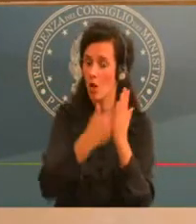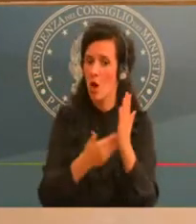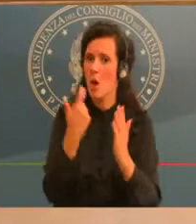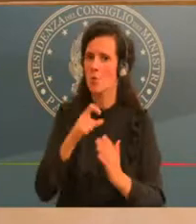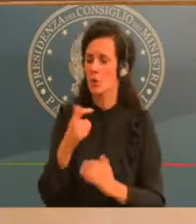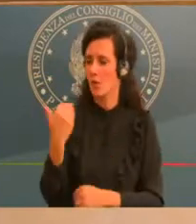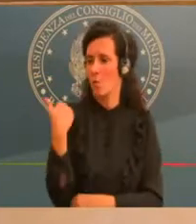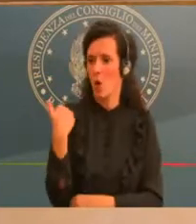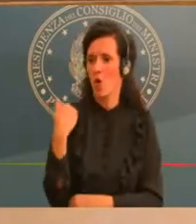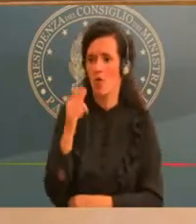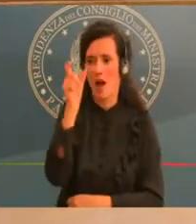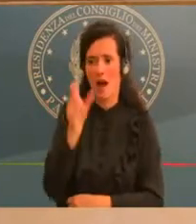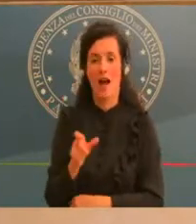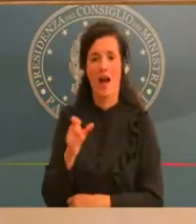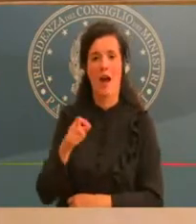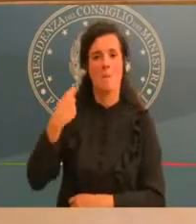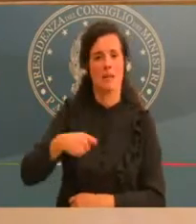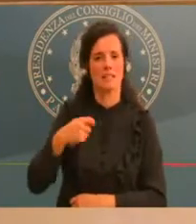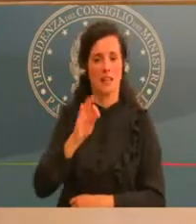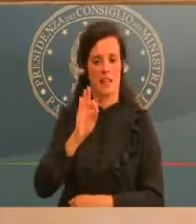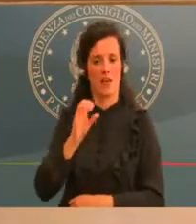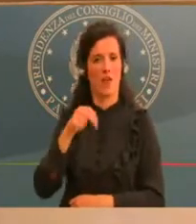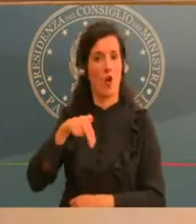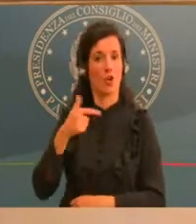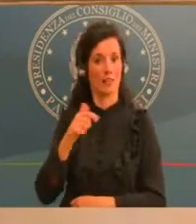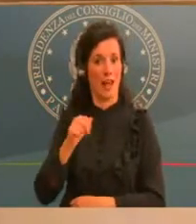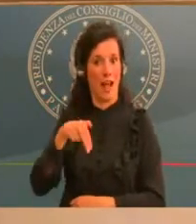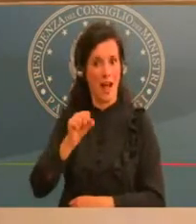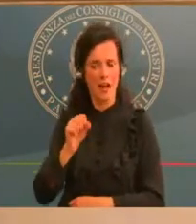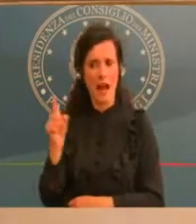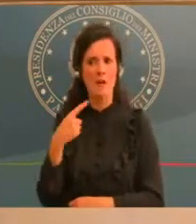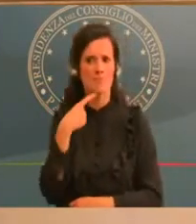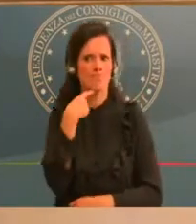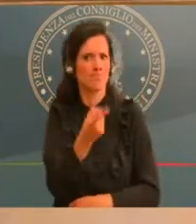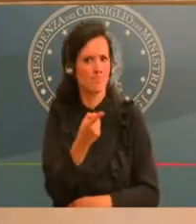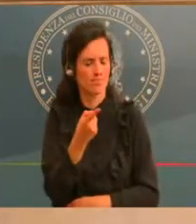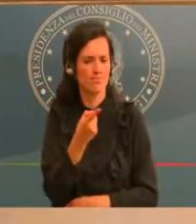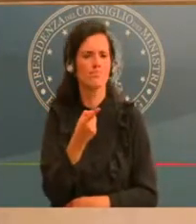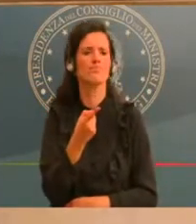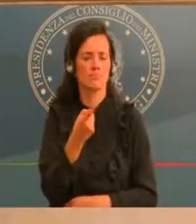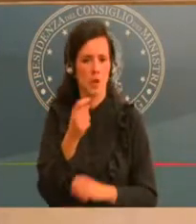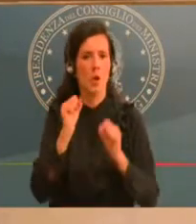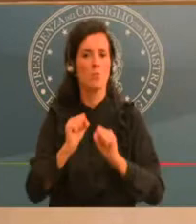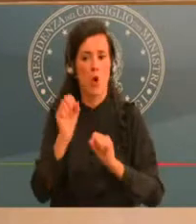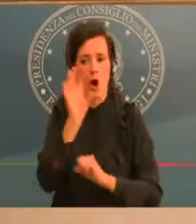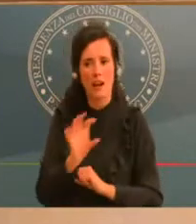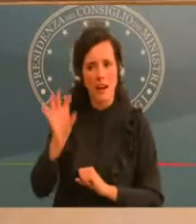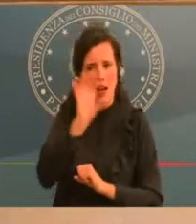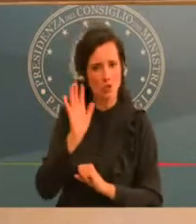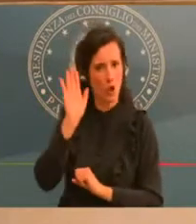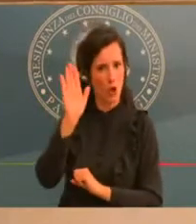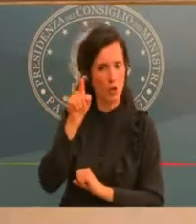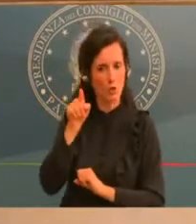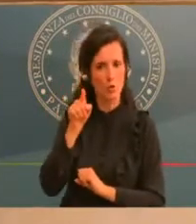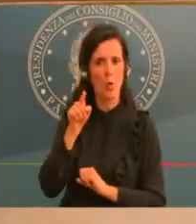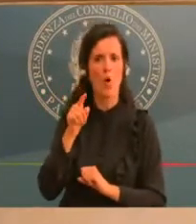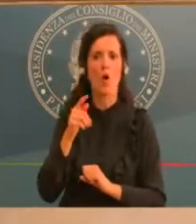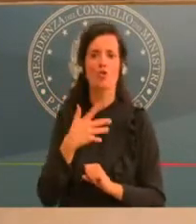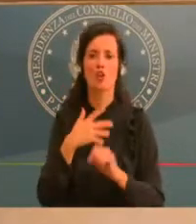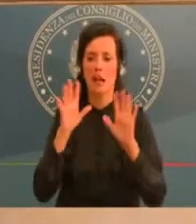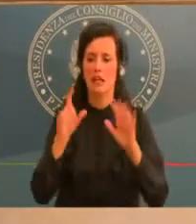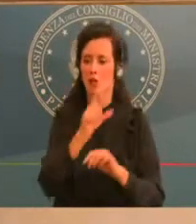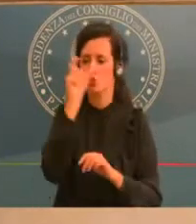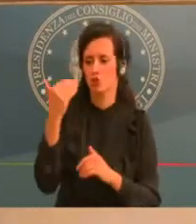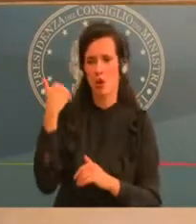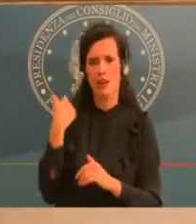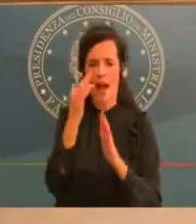sua regione con i dati di dieci giorni fa anche alla luce delle misure che nel frattempo la Lombardia ha preso seconda domanda